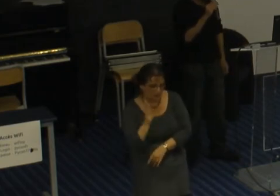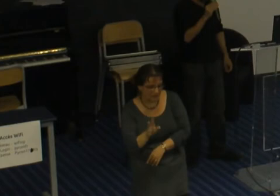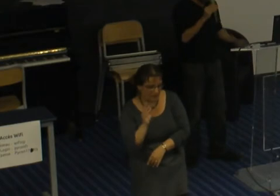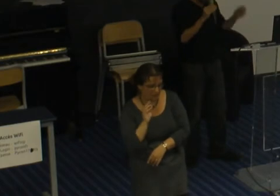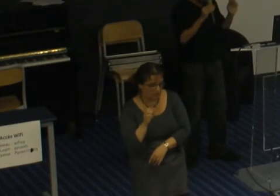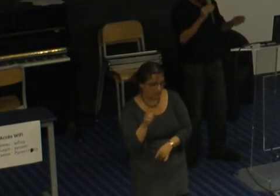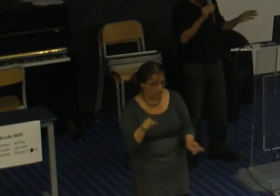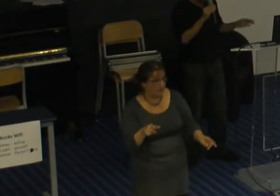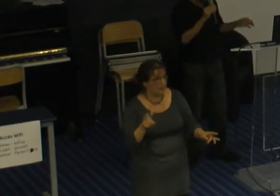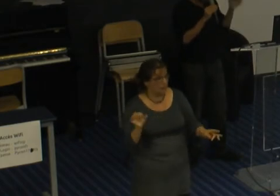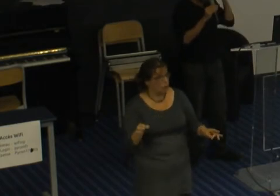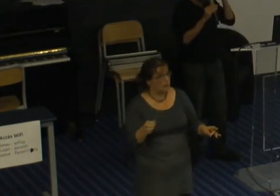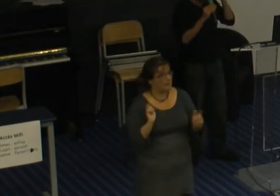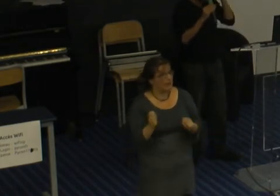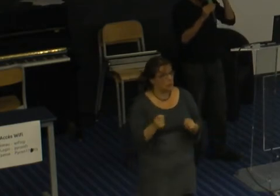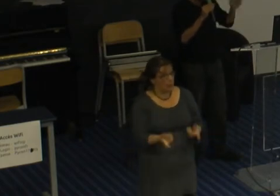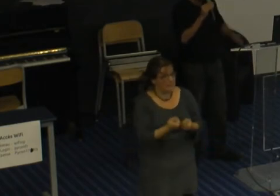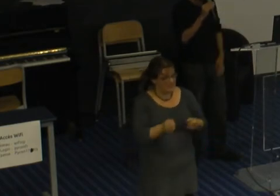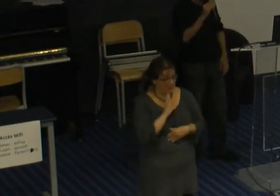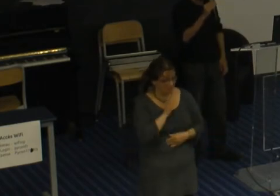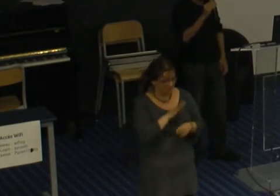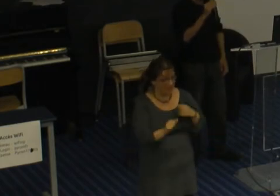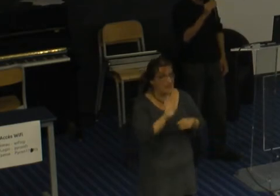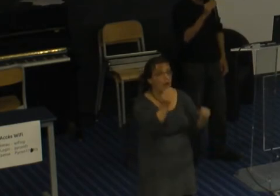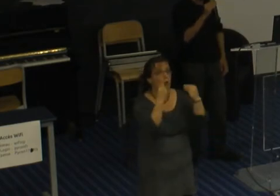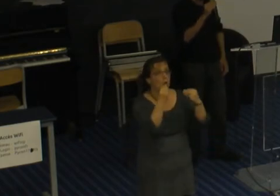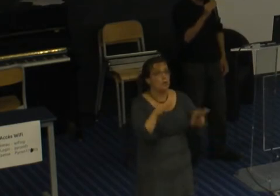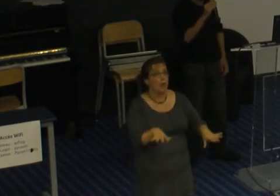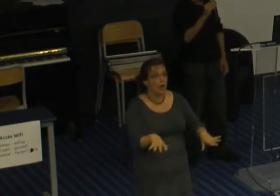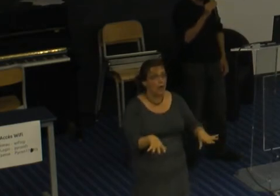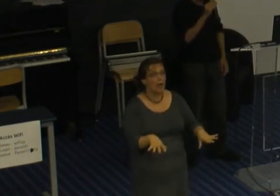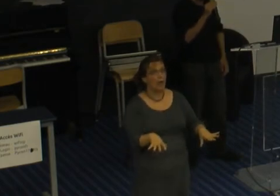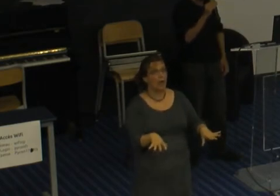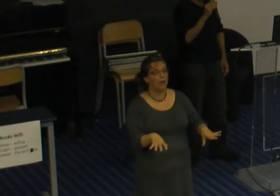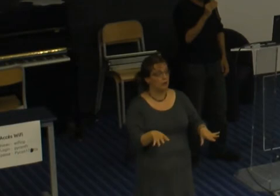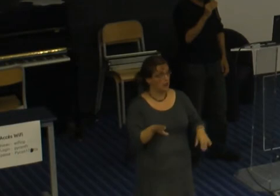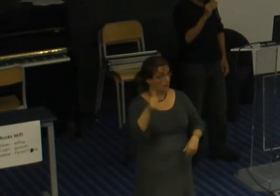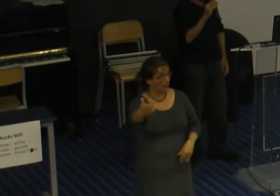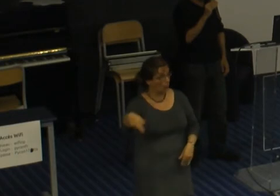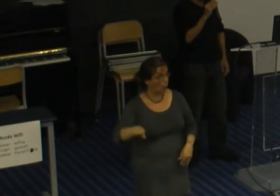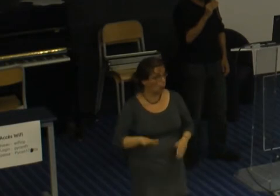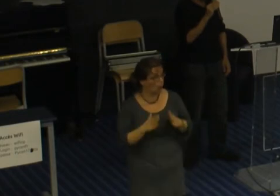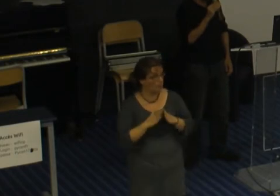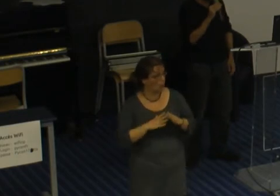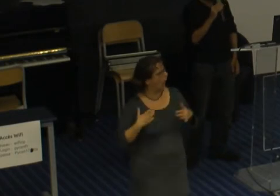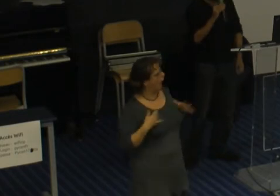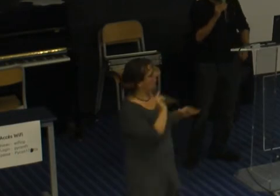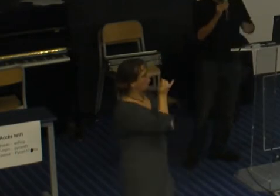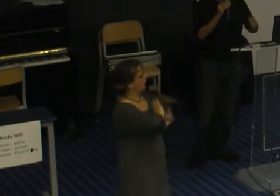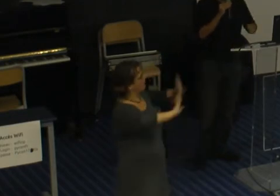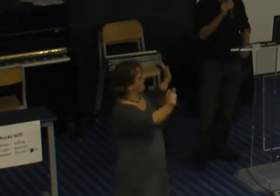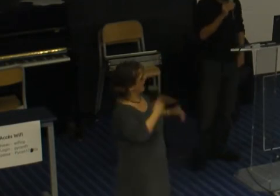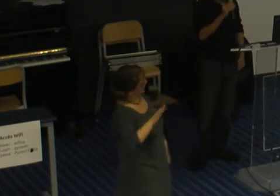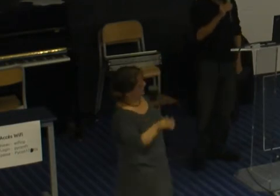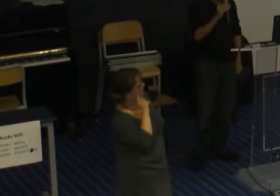donc du coup le petit garçon il assimilait ça et puis un jour ben il rentre à la maison il dit ben non je joue plus à la poupée c'est un truc de